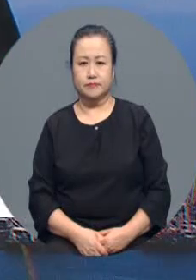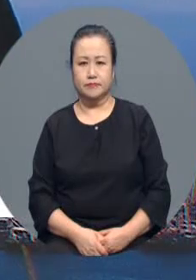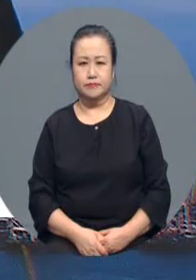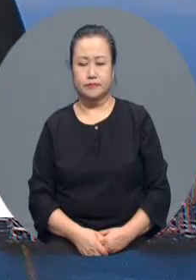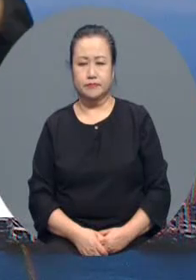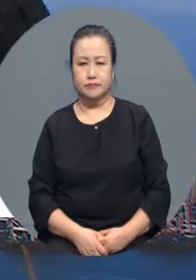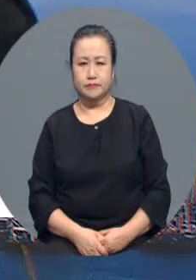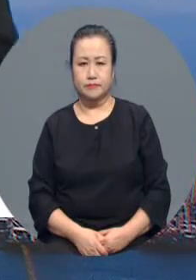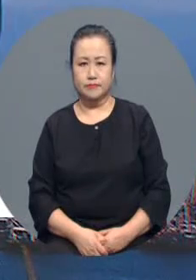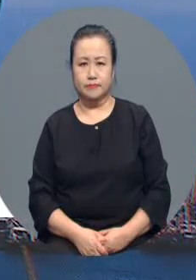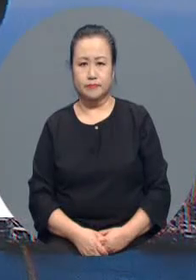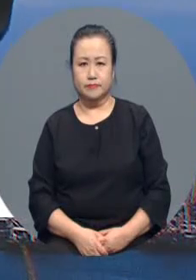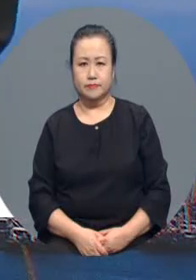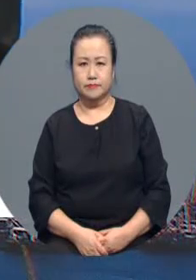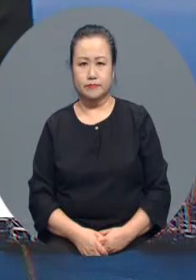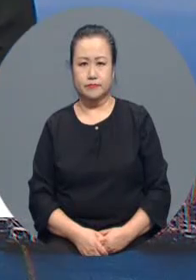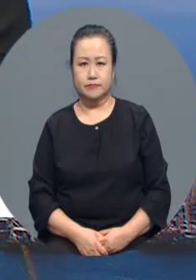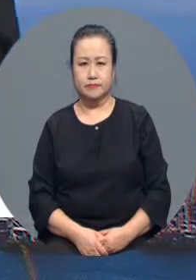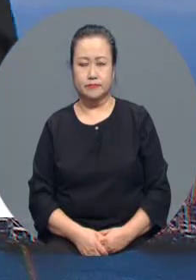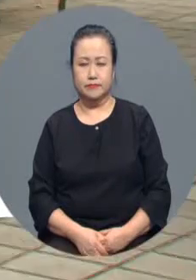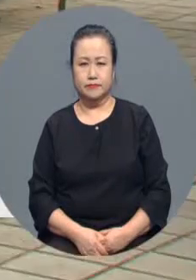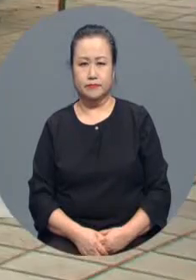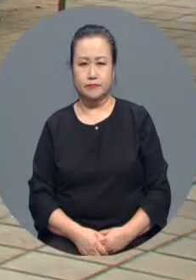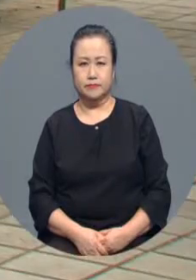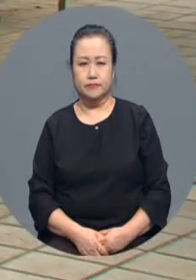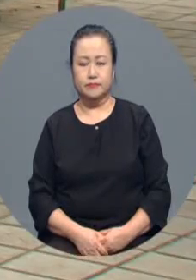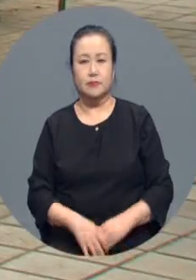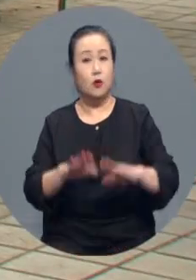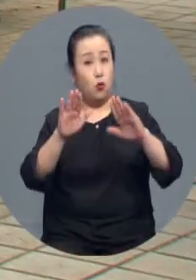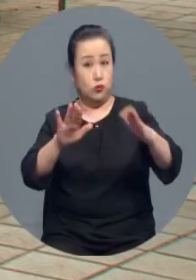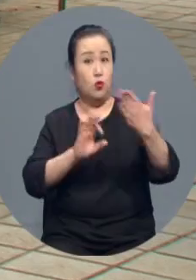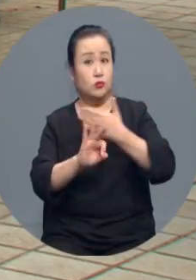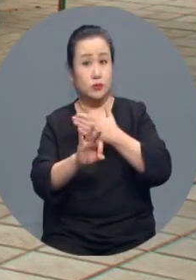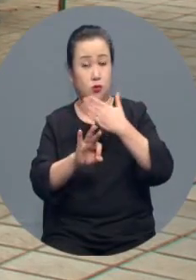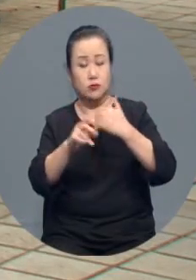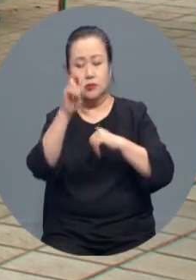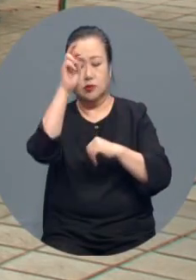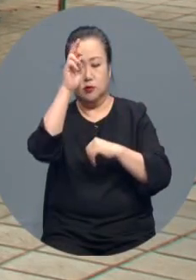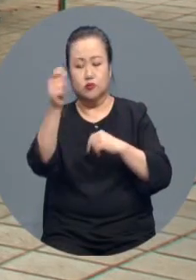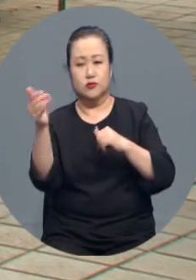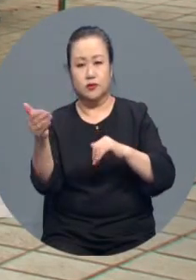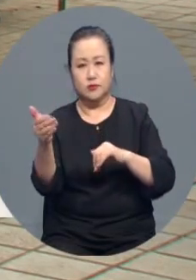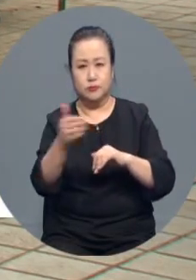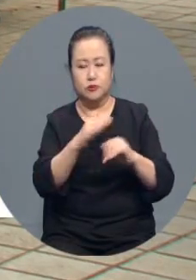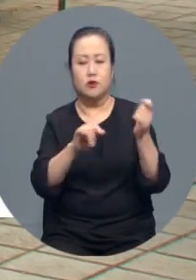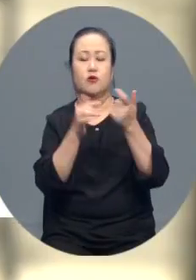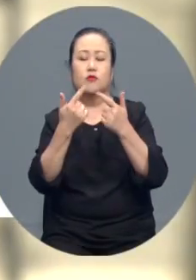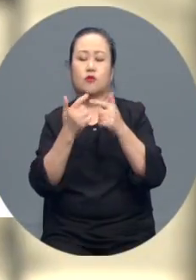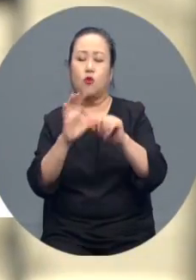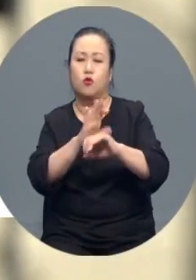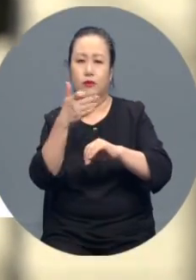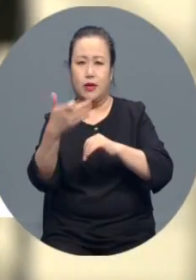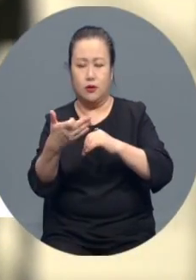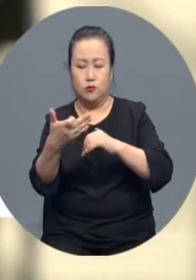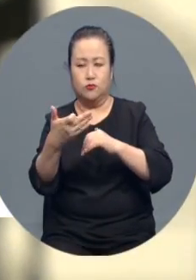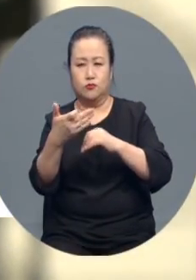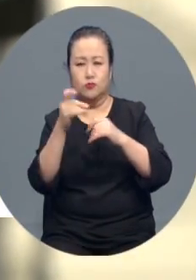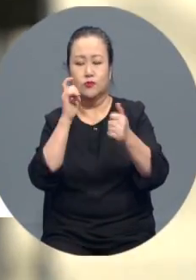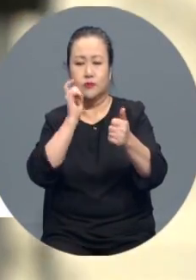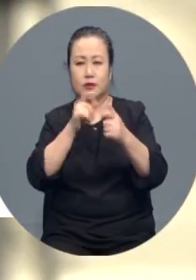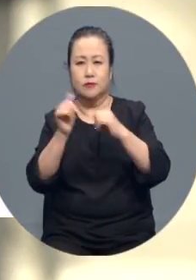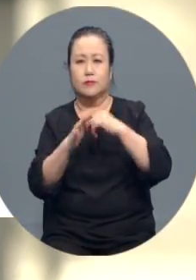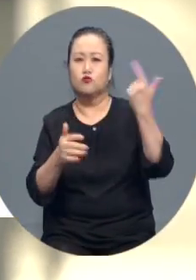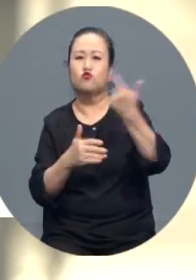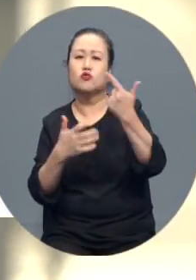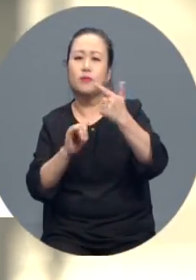여부에 대해서도 협의를 하고 있습니다. 오늘 오전 0시 기준 부산의 코로나19 신규 환자는 104일 만에